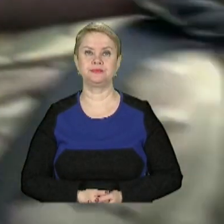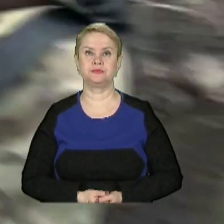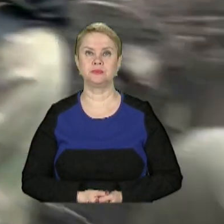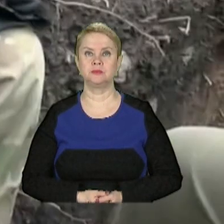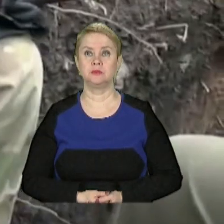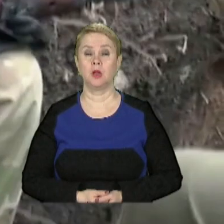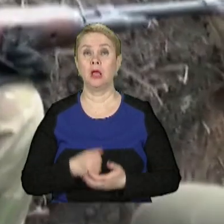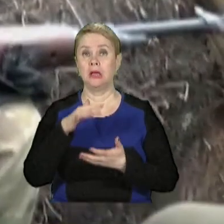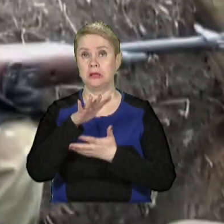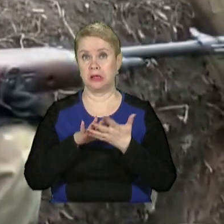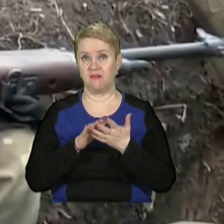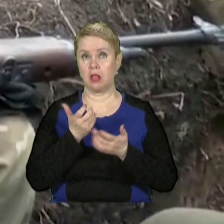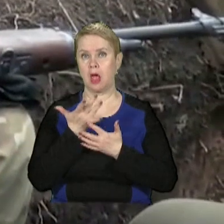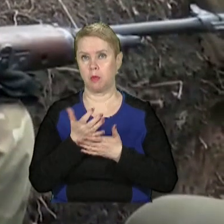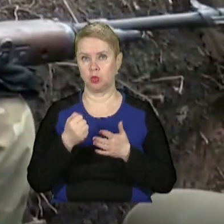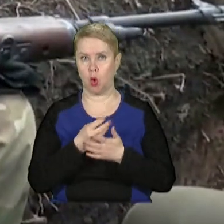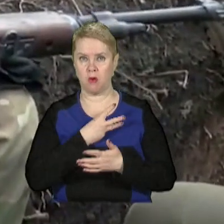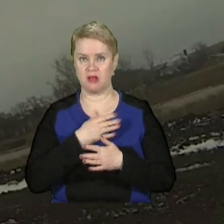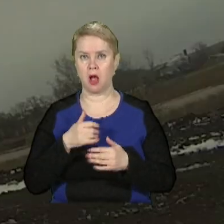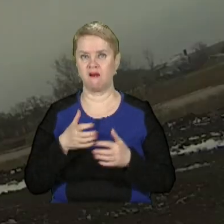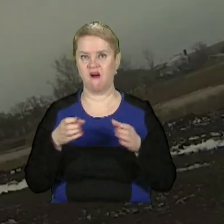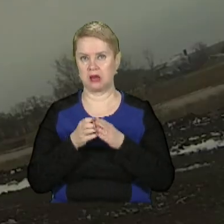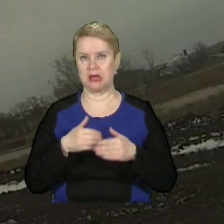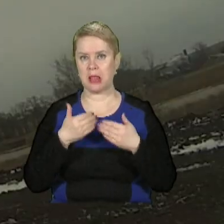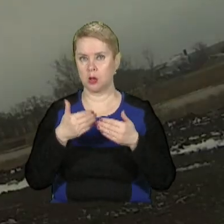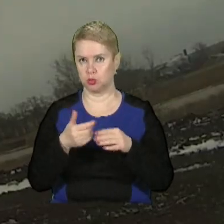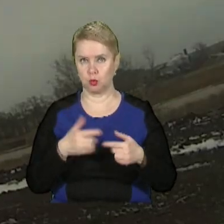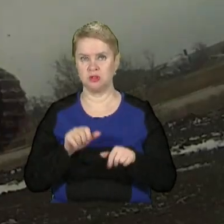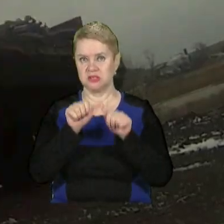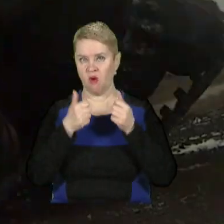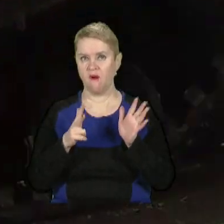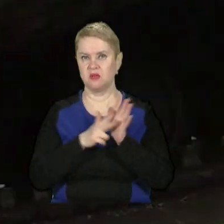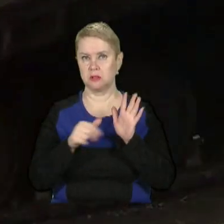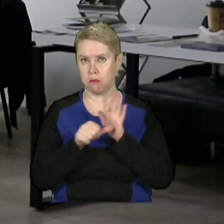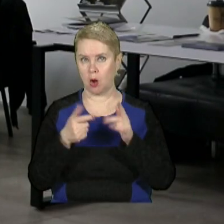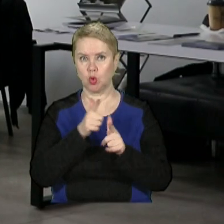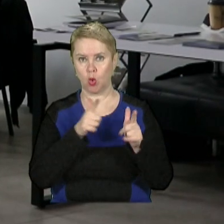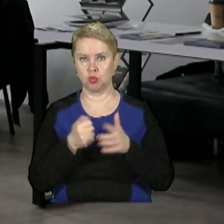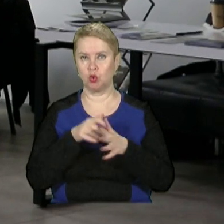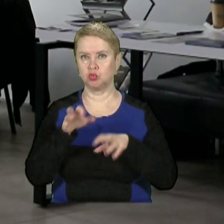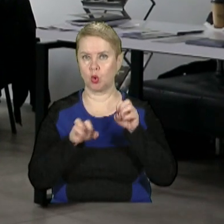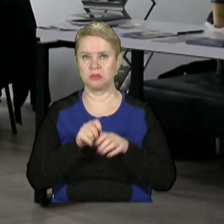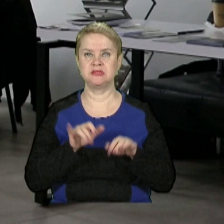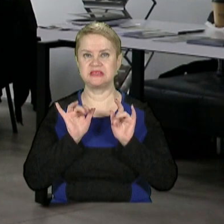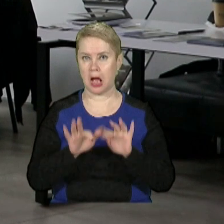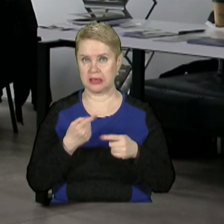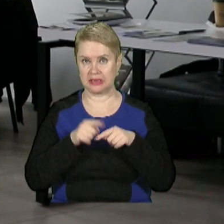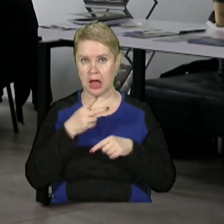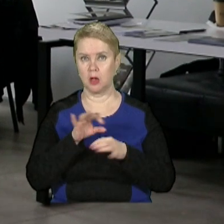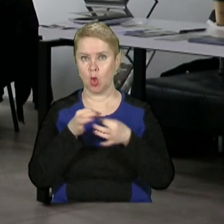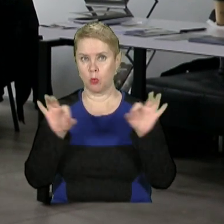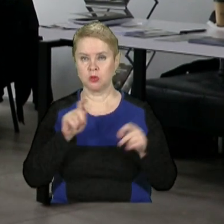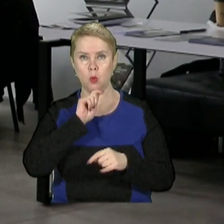І триває набор добровольців до гвардії наступу. Вже сформовані вісім бригад, які готові до штурмових заходів для